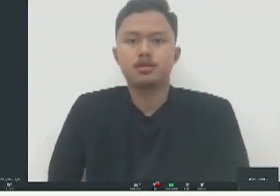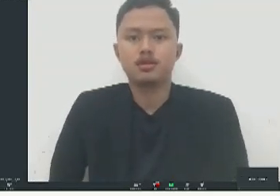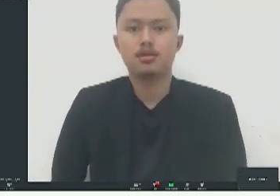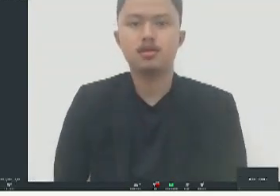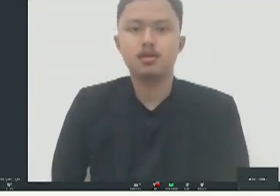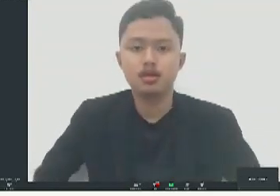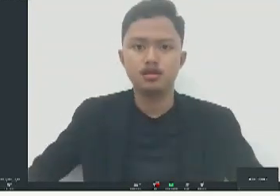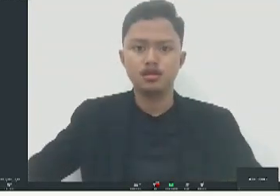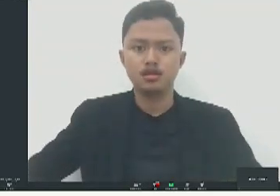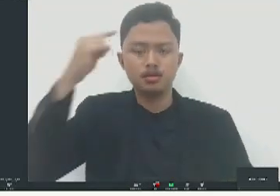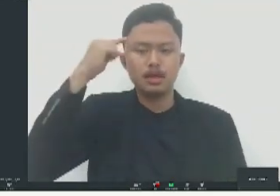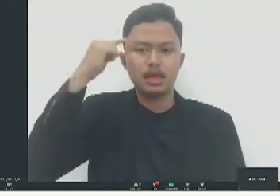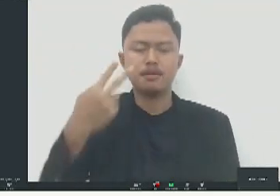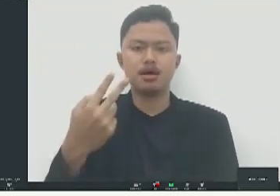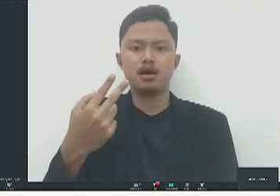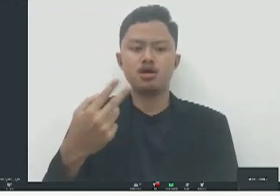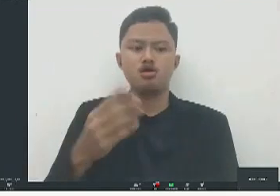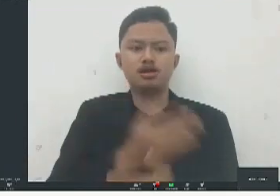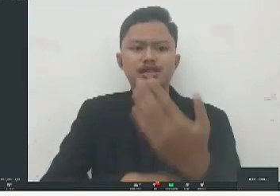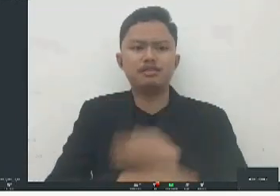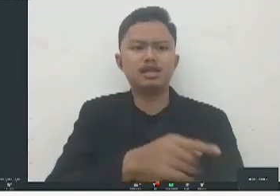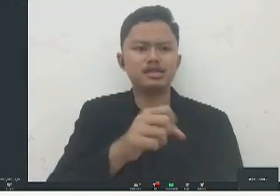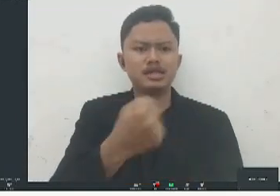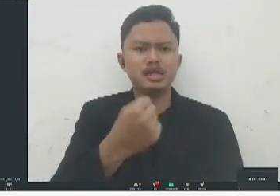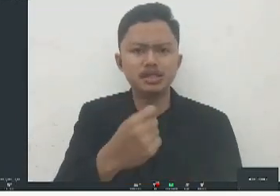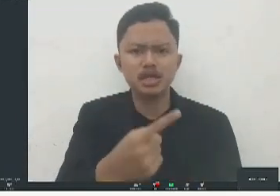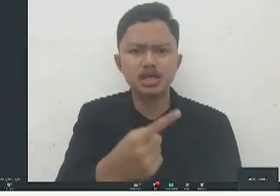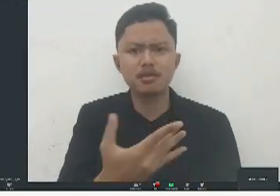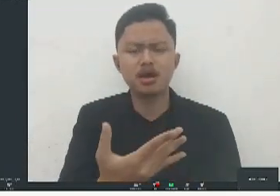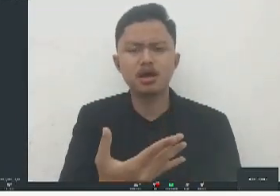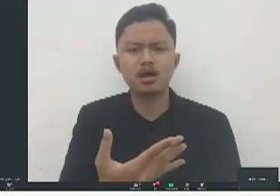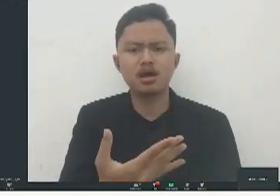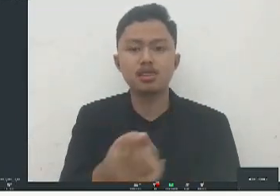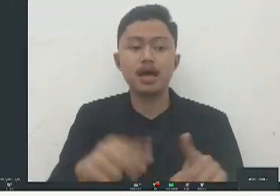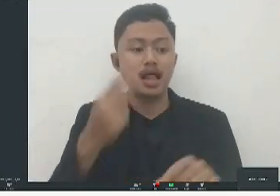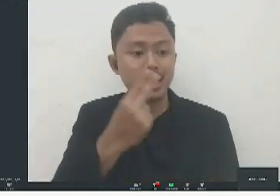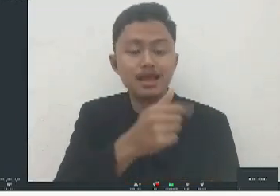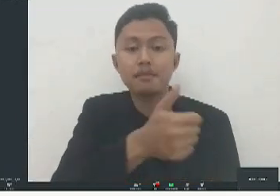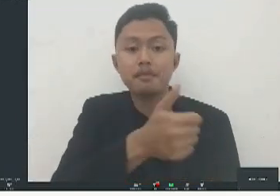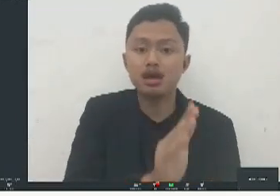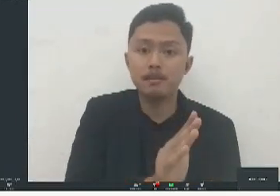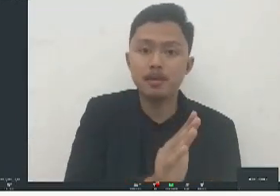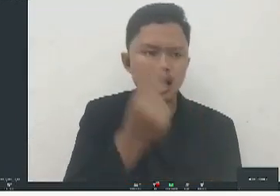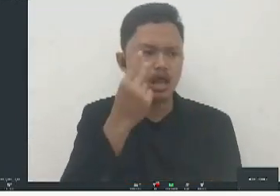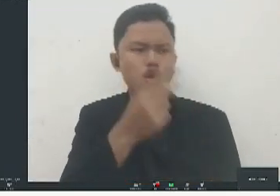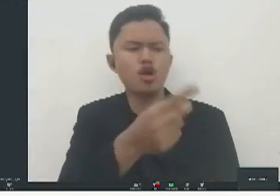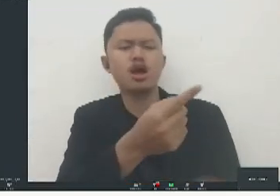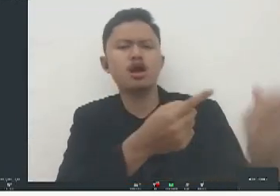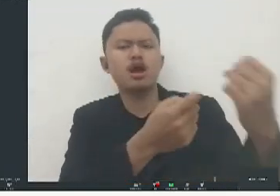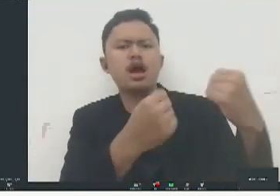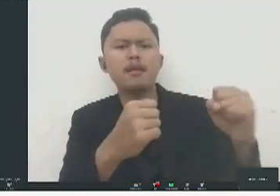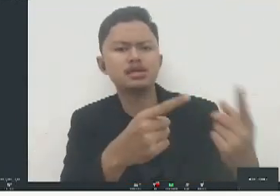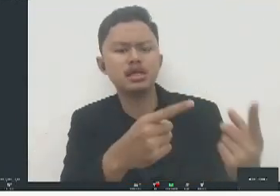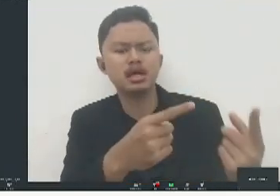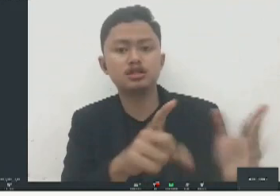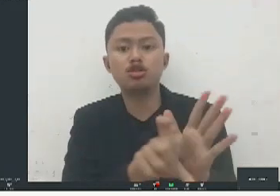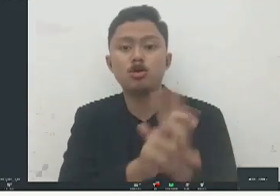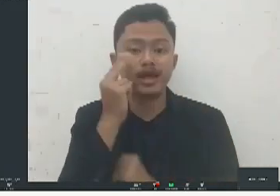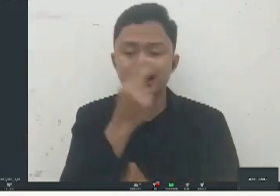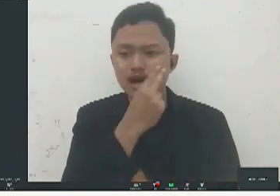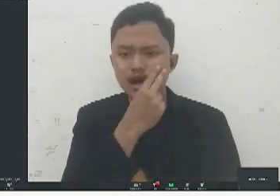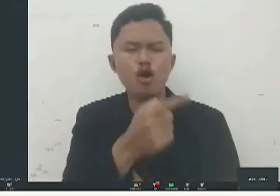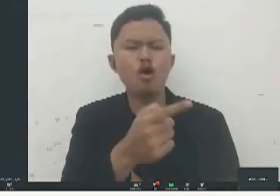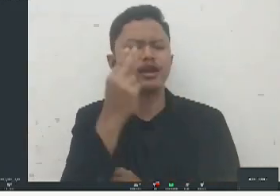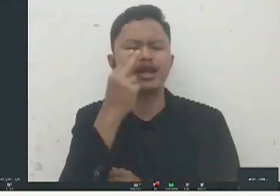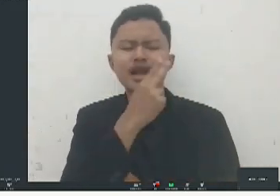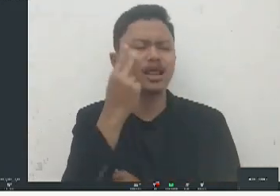bukan dari apa yang dia tidak bisa tapi dilihat dari apa yang dia bisa hanya apa kayak misalnya tunanetra jangan dilihat tunanetra nggak bisa lihat